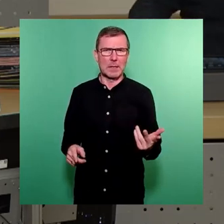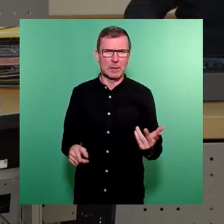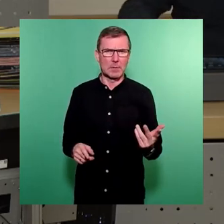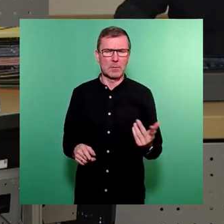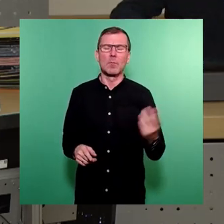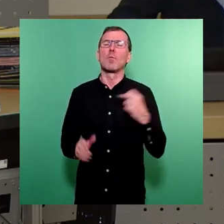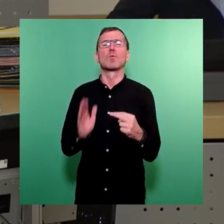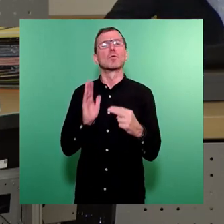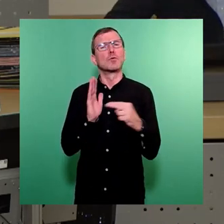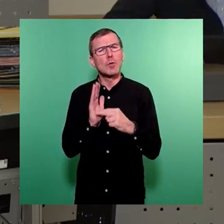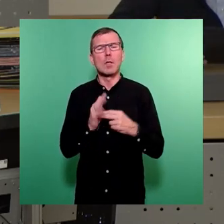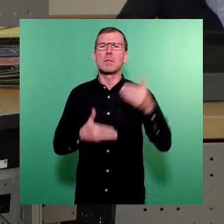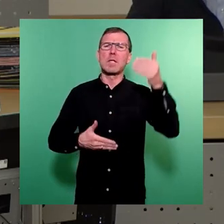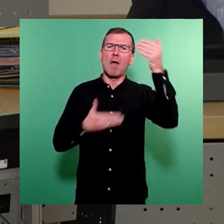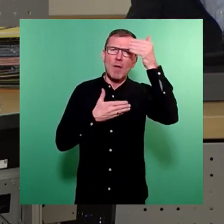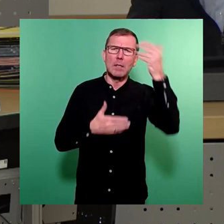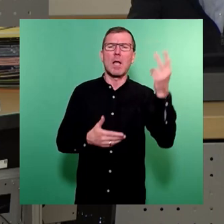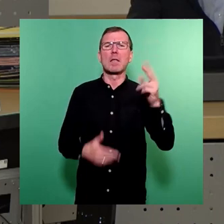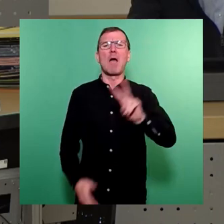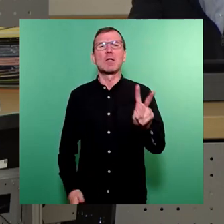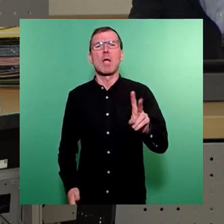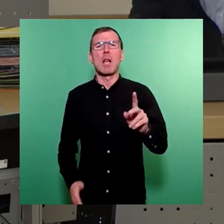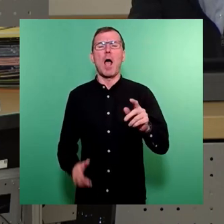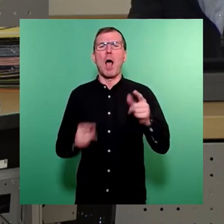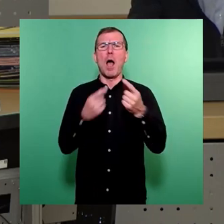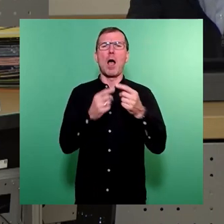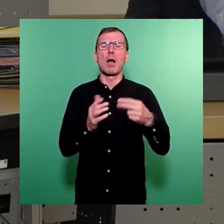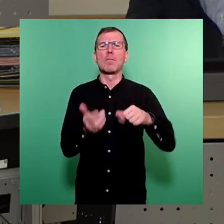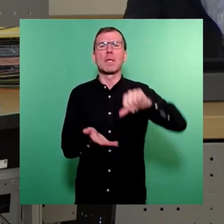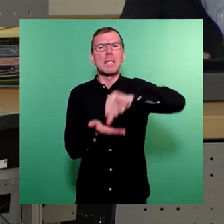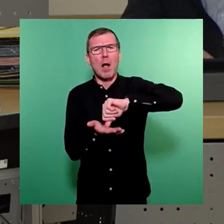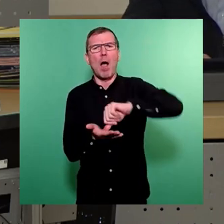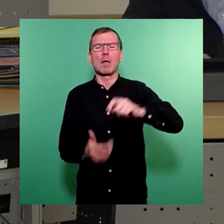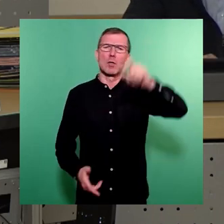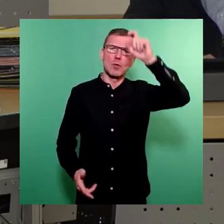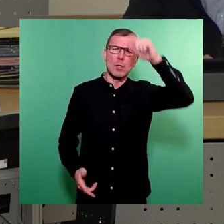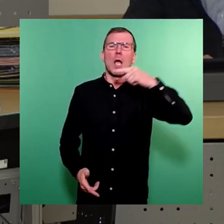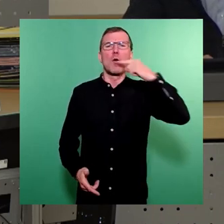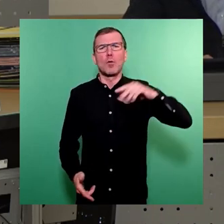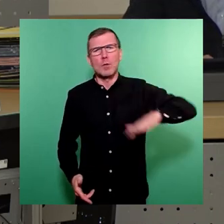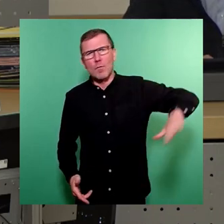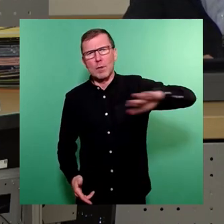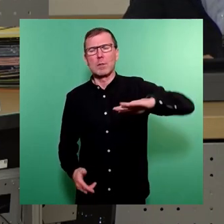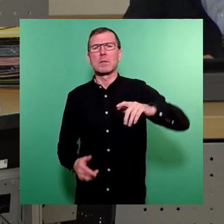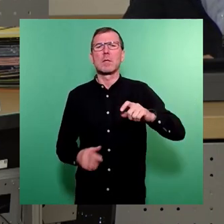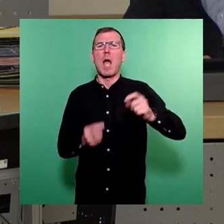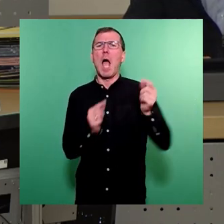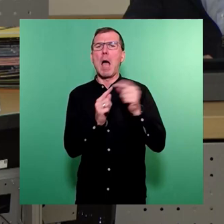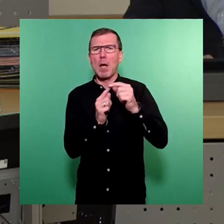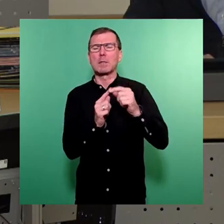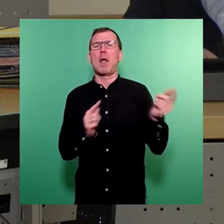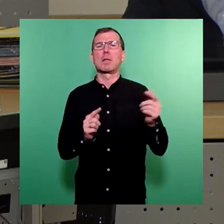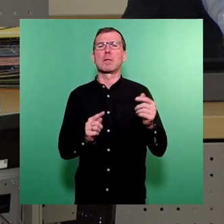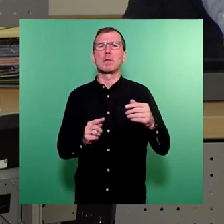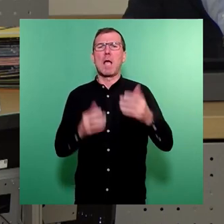aus Syrien, Afghanistan, Venezuela, Irak, aus der Türkei, der Russischen Föderation, Pakistan, den palästinensischen